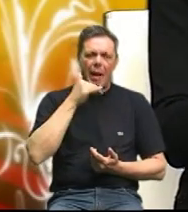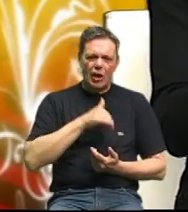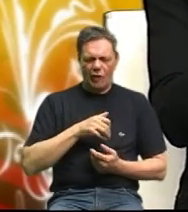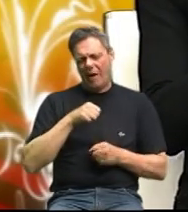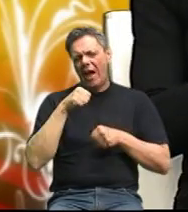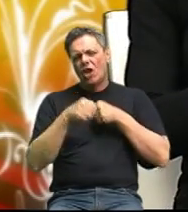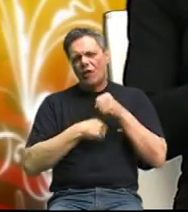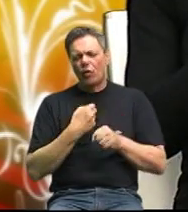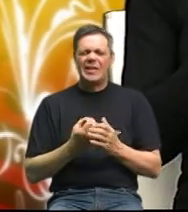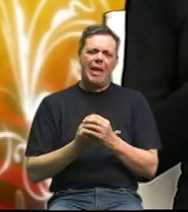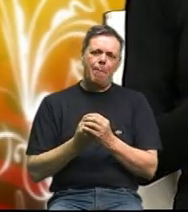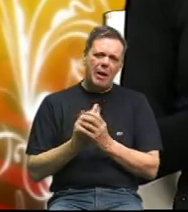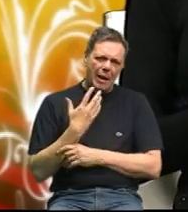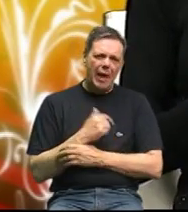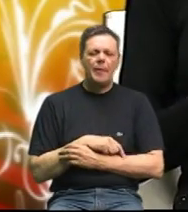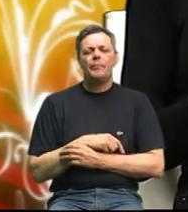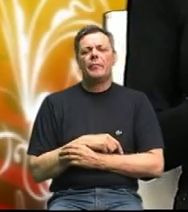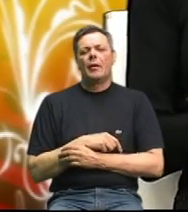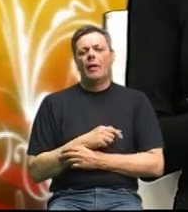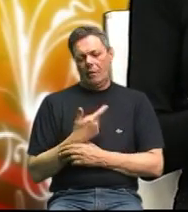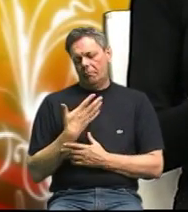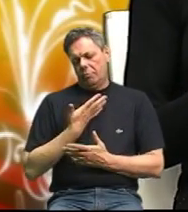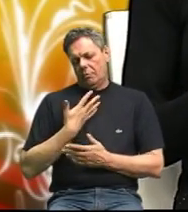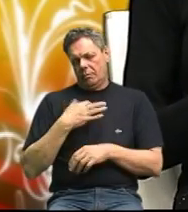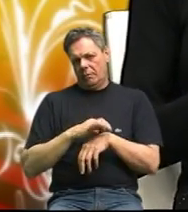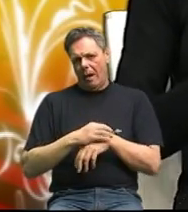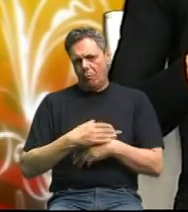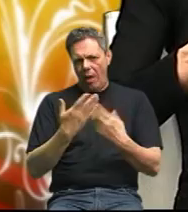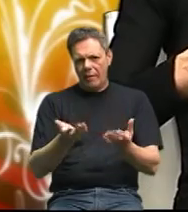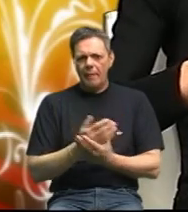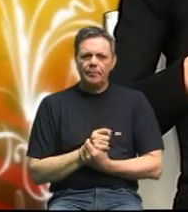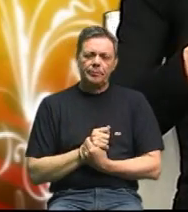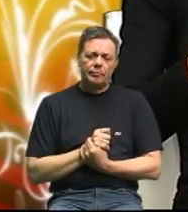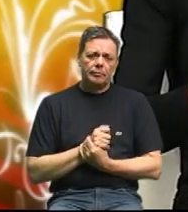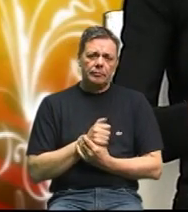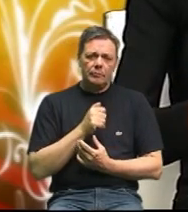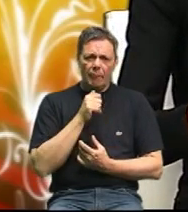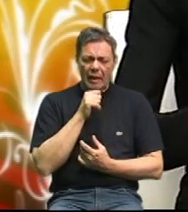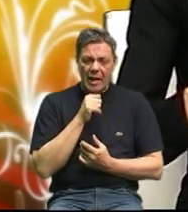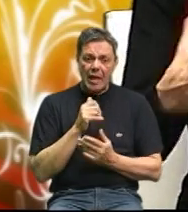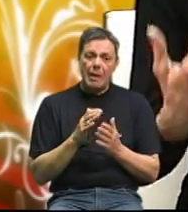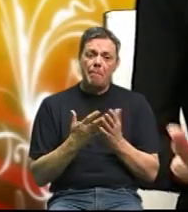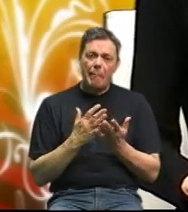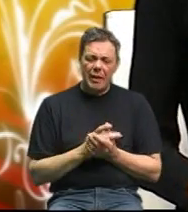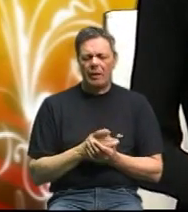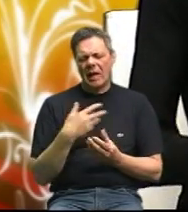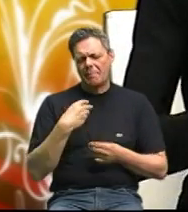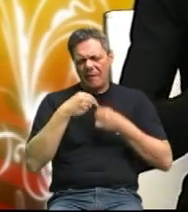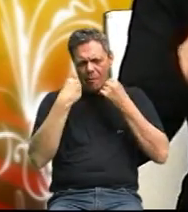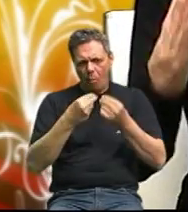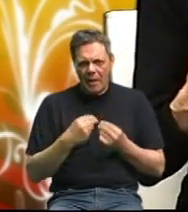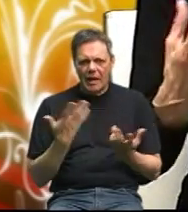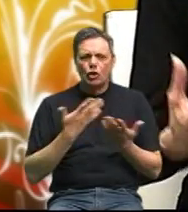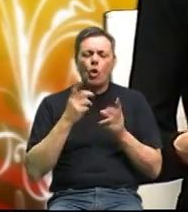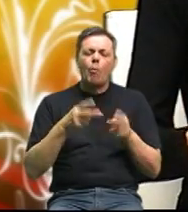životinske i bilne od mojej ambulanta i dobil i dobil papír i sve sam njemu objasnila